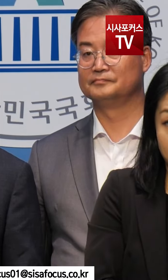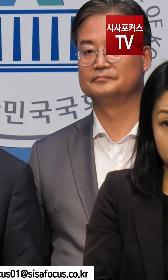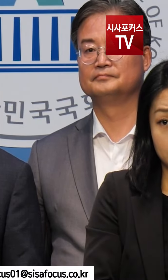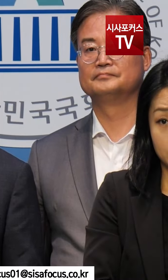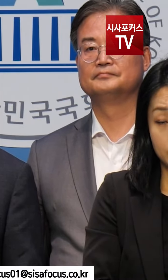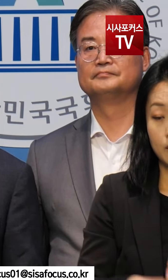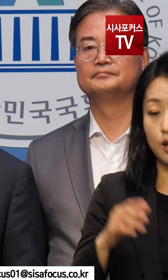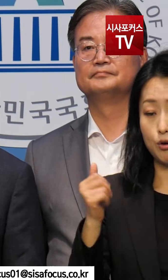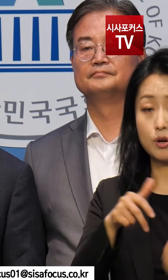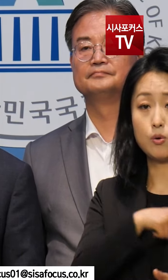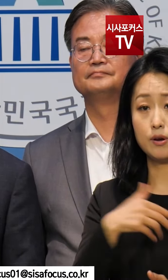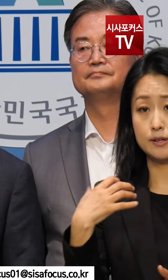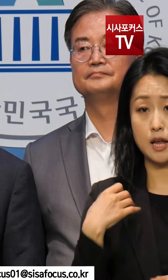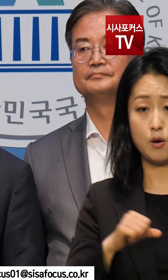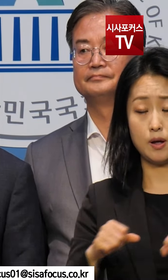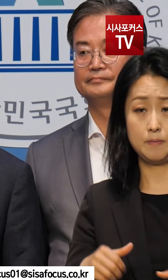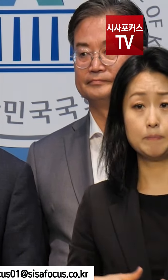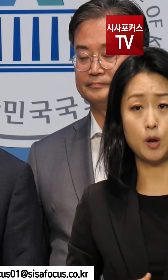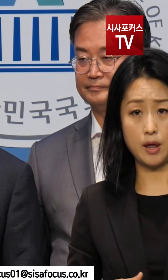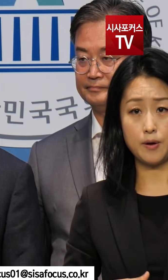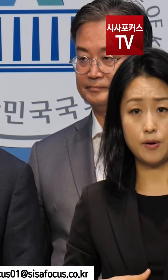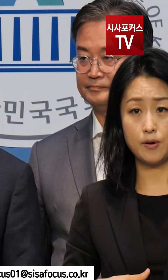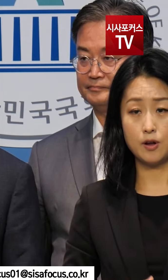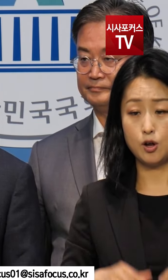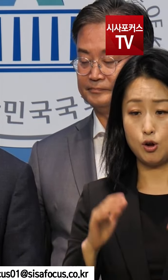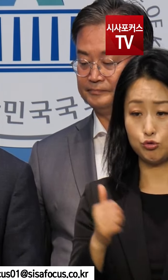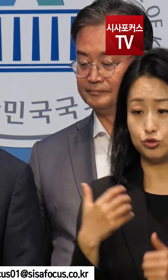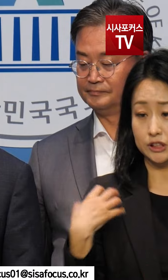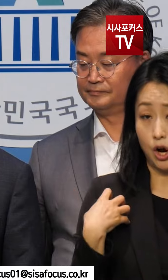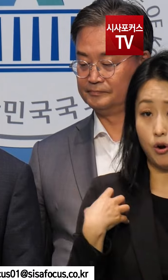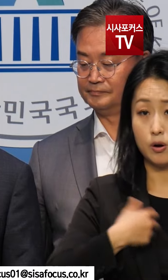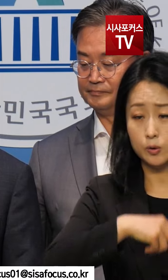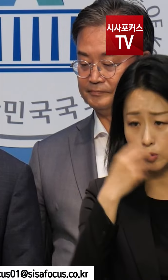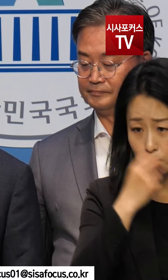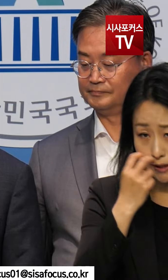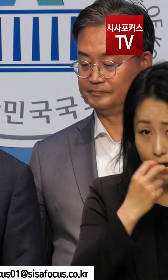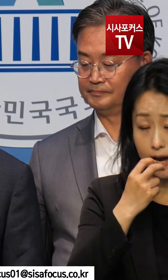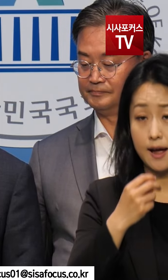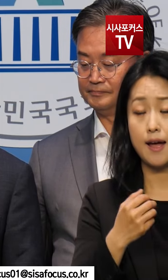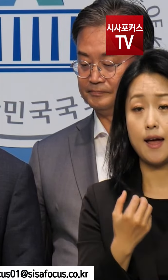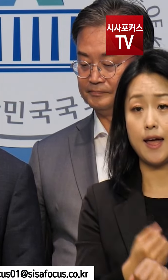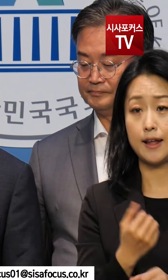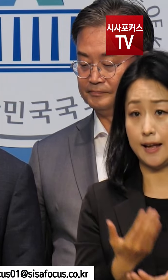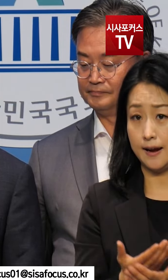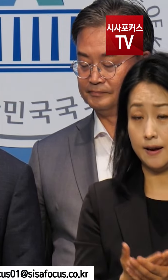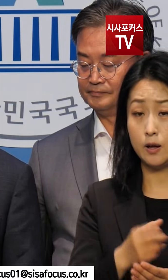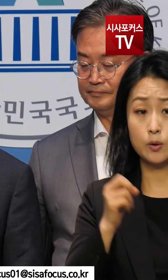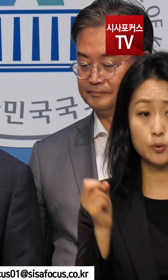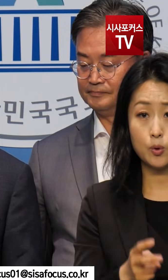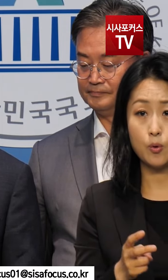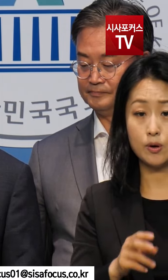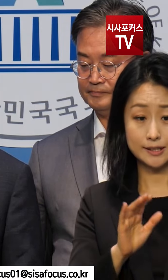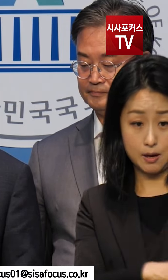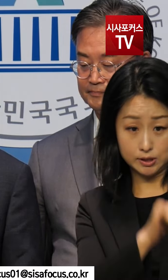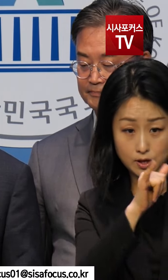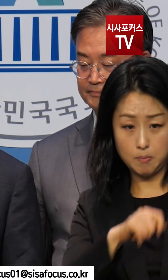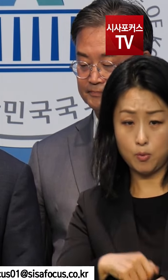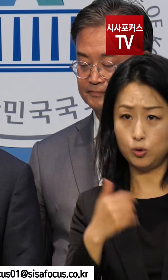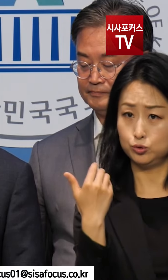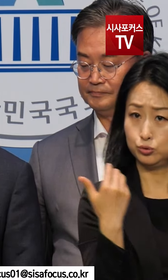국회와 나서야 합니다. 제대로 된 국정조사를 통해 원인을 규명하고 상응하는 책임자 처벌을